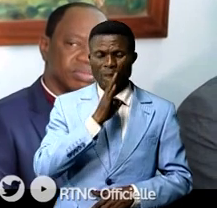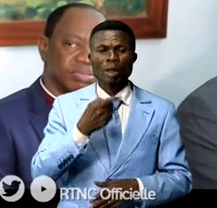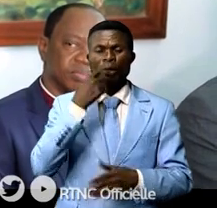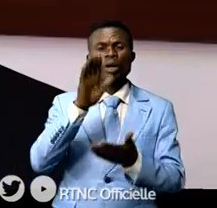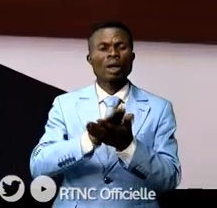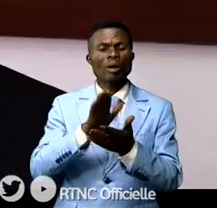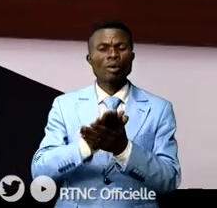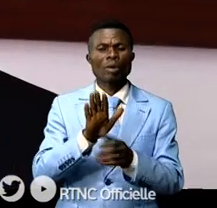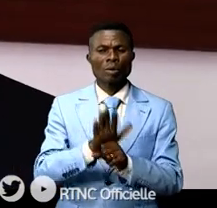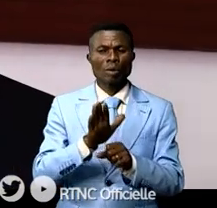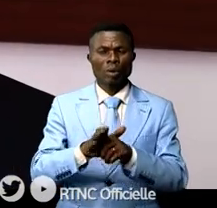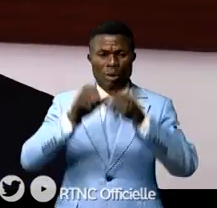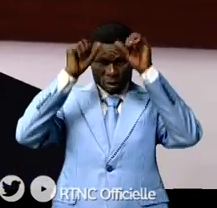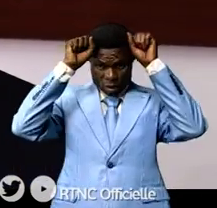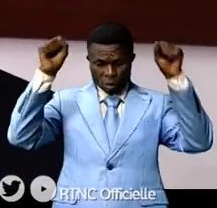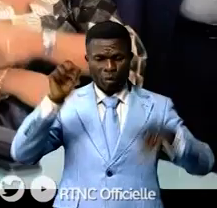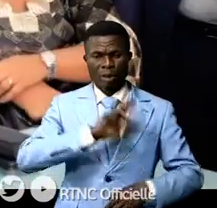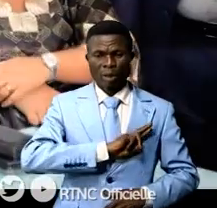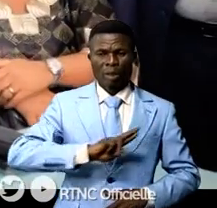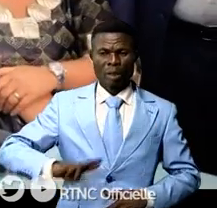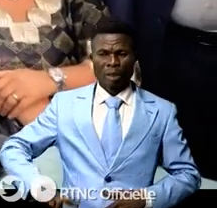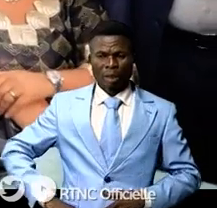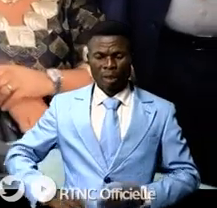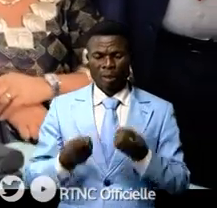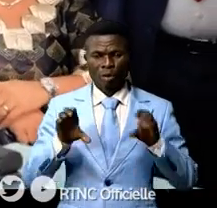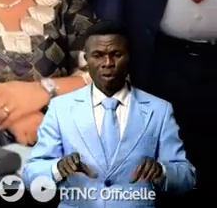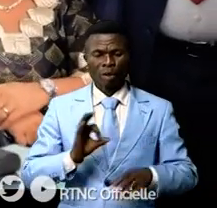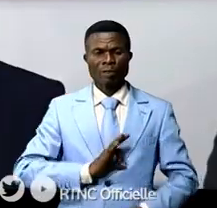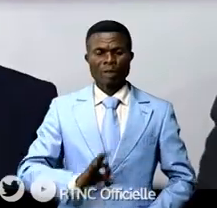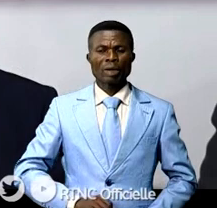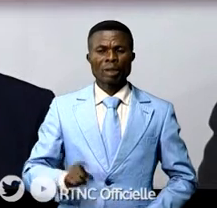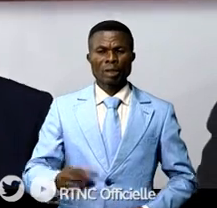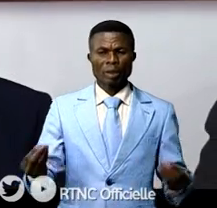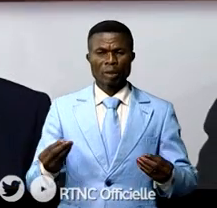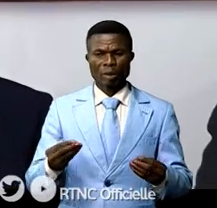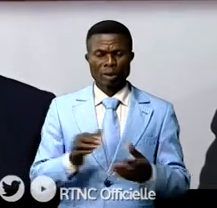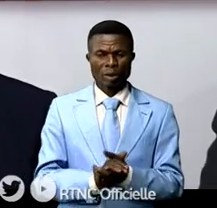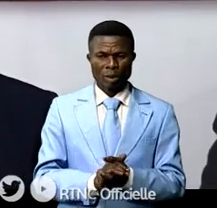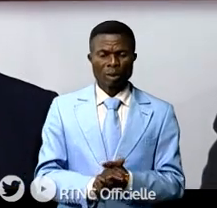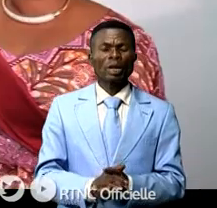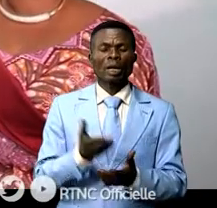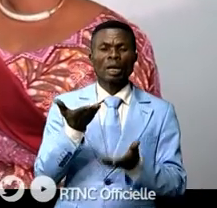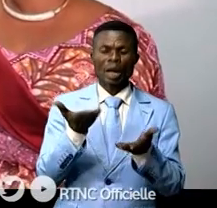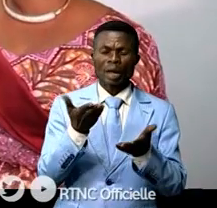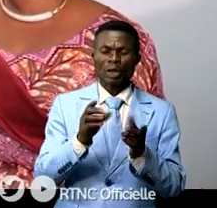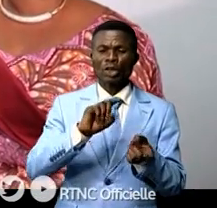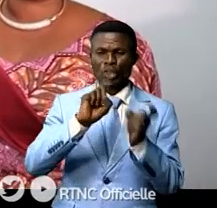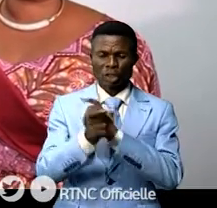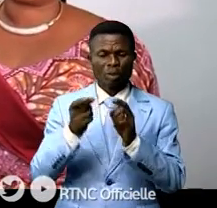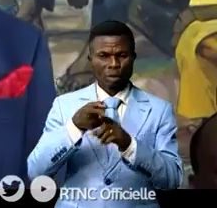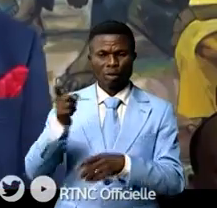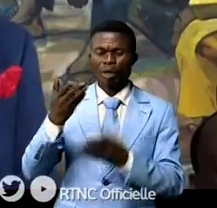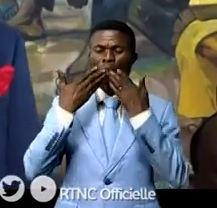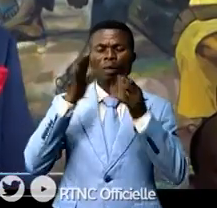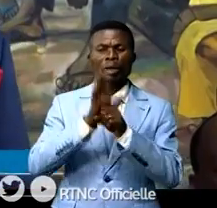hommage vibrant au président de la République, Félix-Antoine Tshiseké d'Itilombrou, précurseur de ce changement. Grandement merci